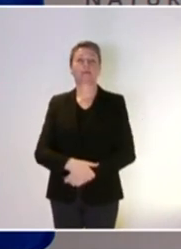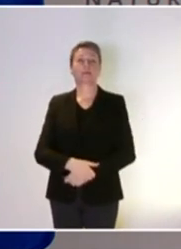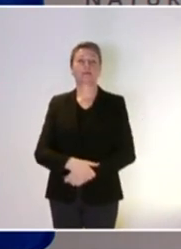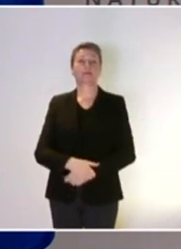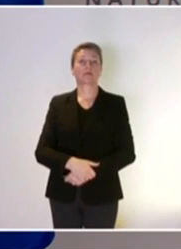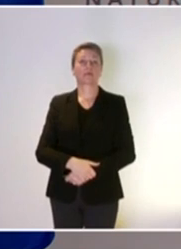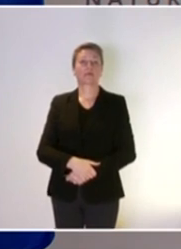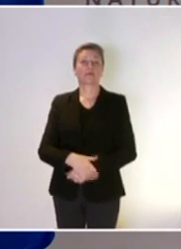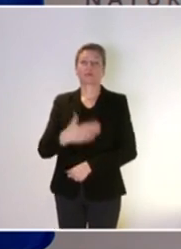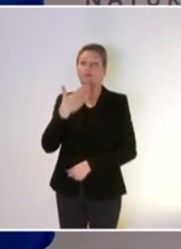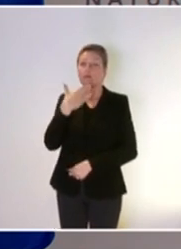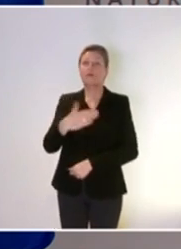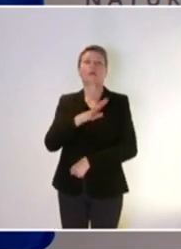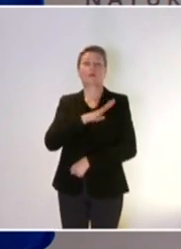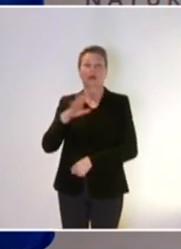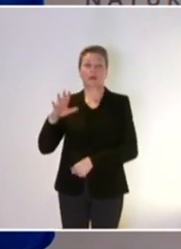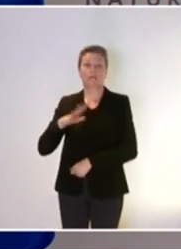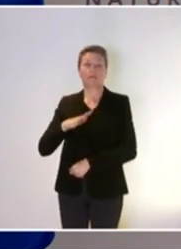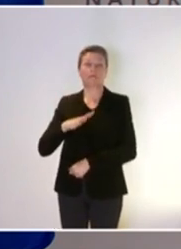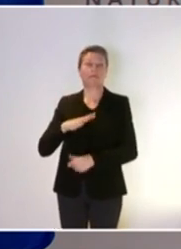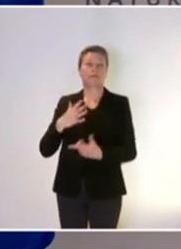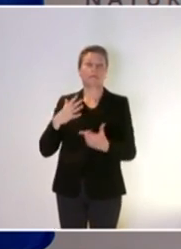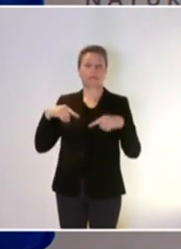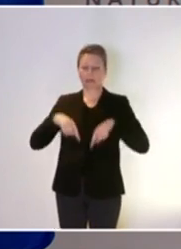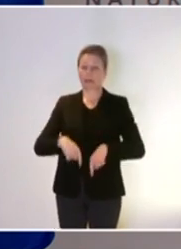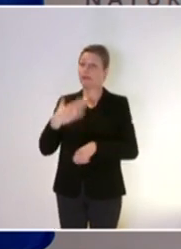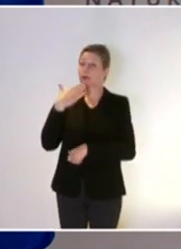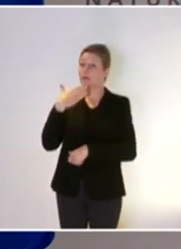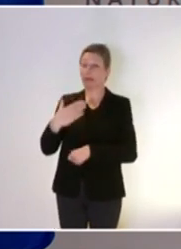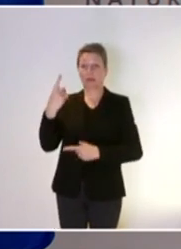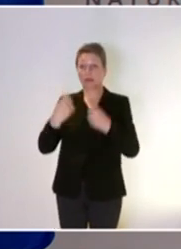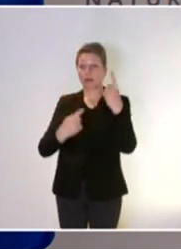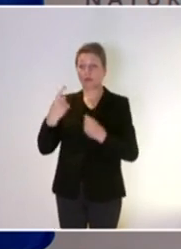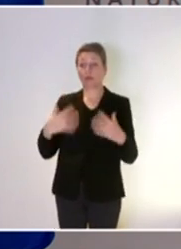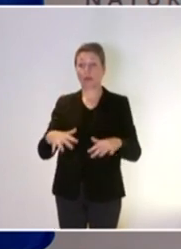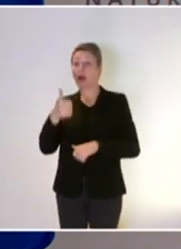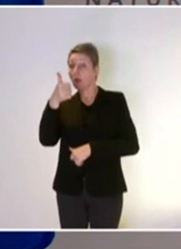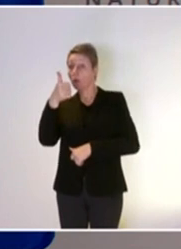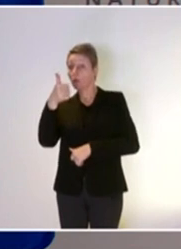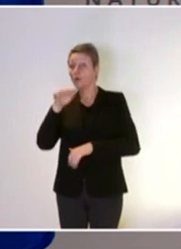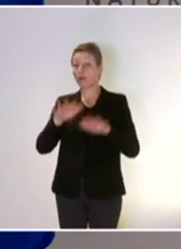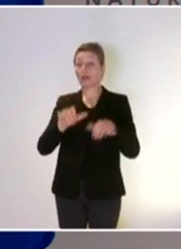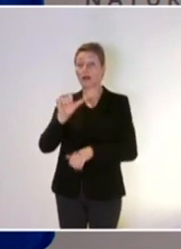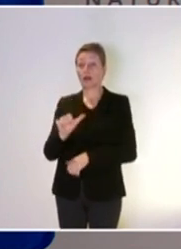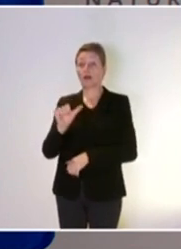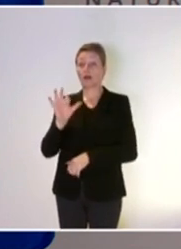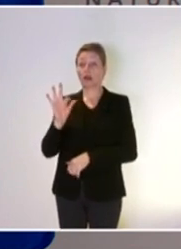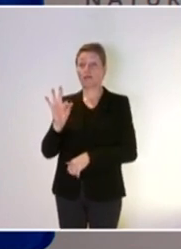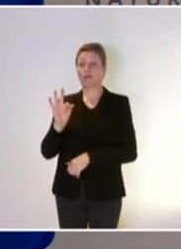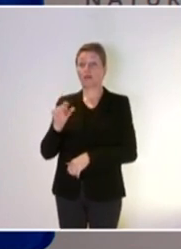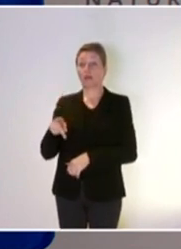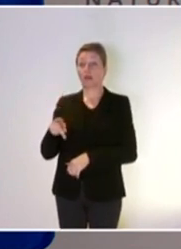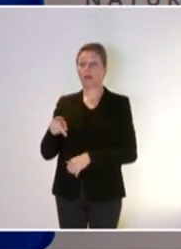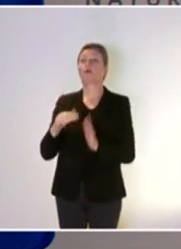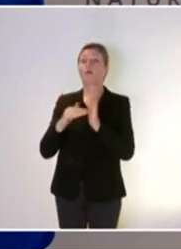Je vous remercie Madame la Ministre. Plus de questions ? Donc je vous remercie tous pour votre... Ah, peut-être AFP, une dernière, plus rapide.